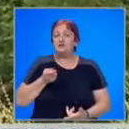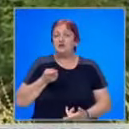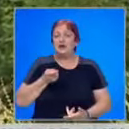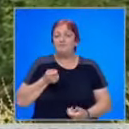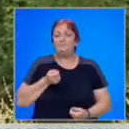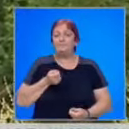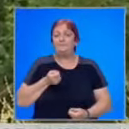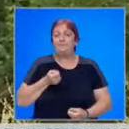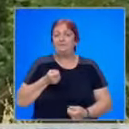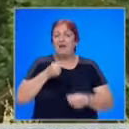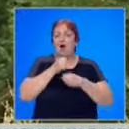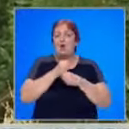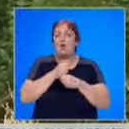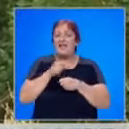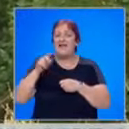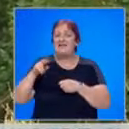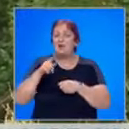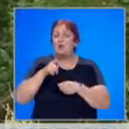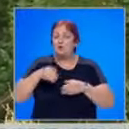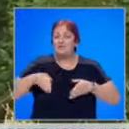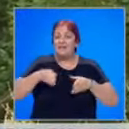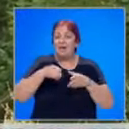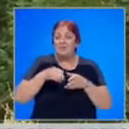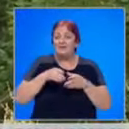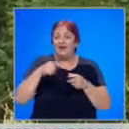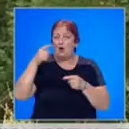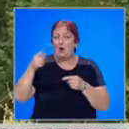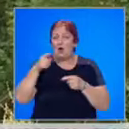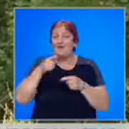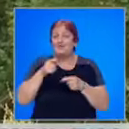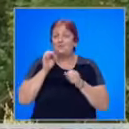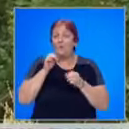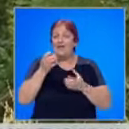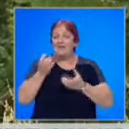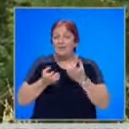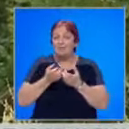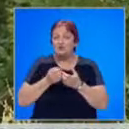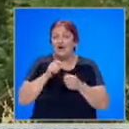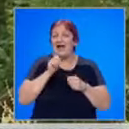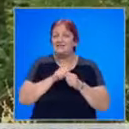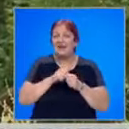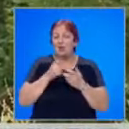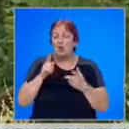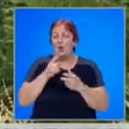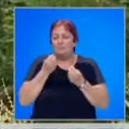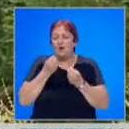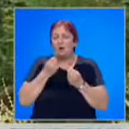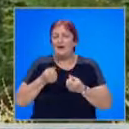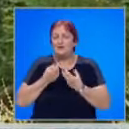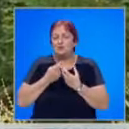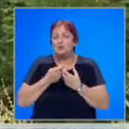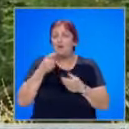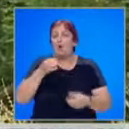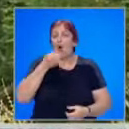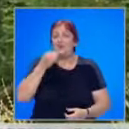колегите, които са били на път над горния фронт на пожара, е станал нащастен случай. По